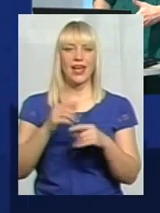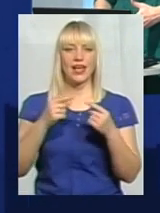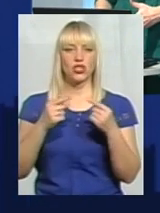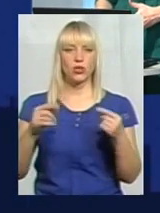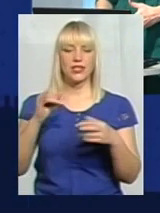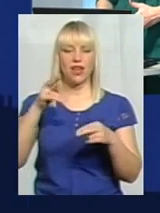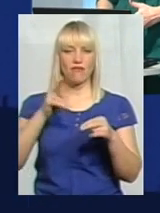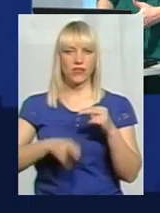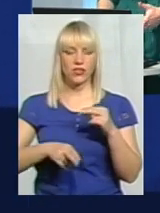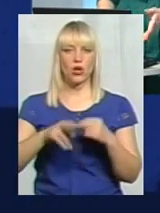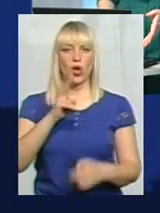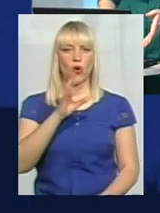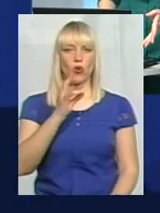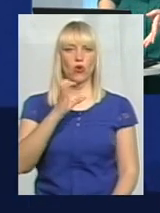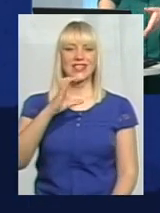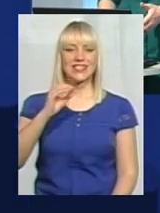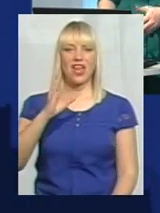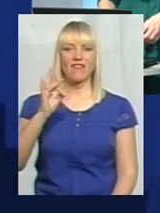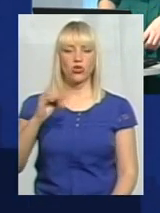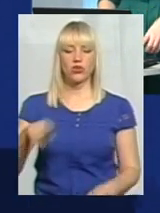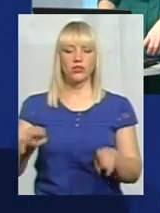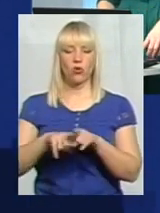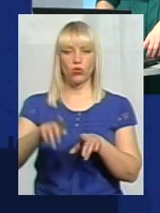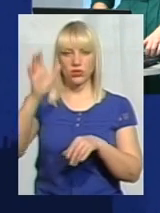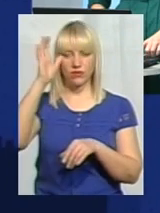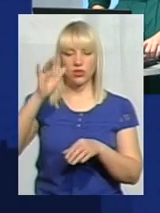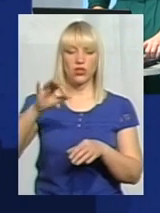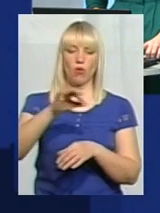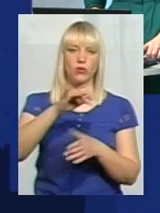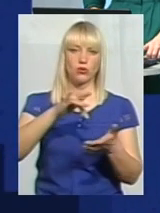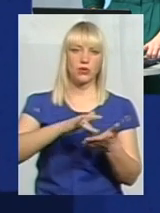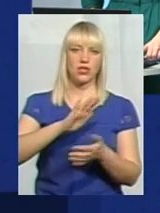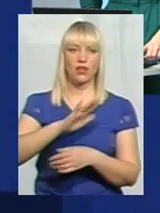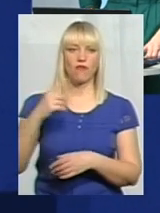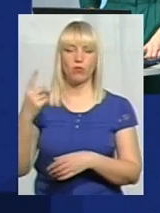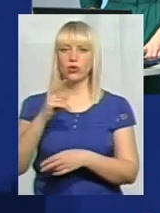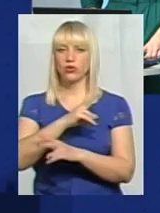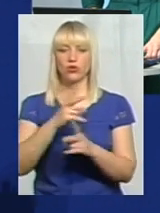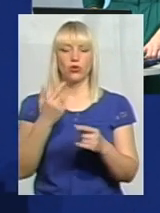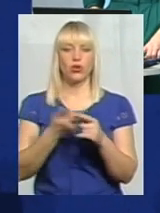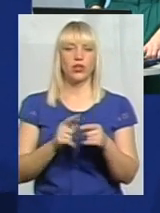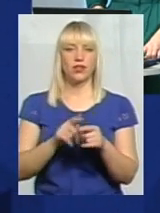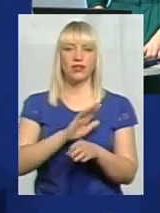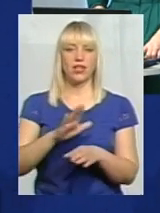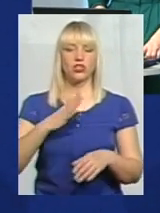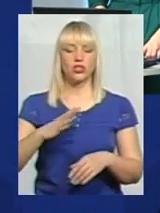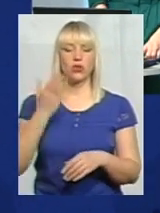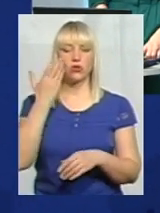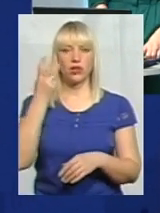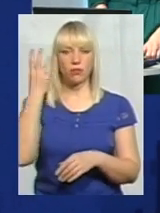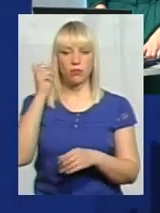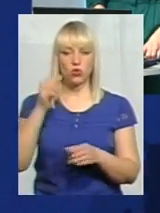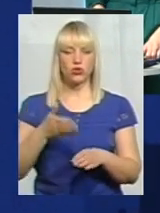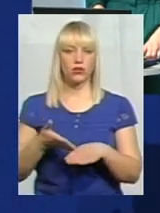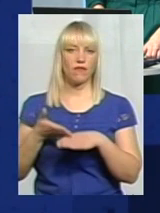але з такою освітою ні в обласному центрі, ні в області їх ніхто не чекає. Коли хмельничани та жителі області зможуть відвідати